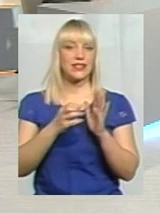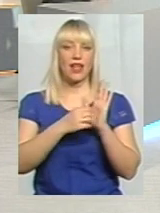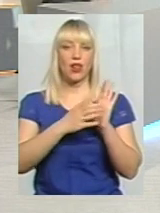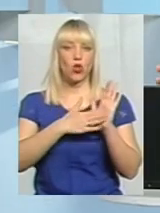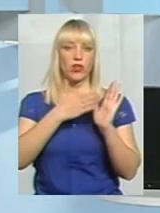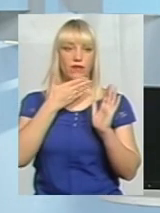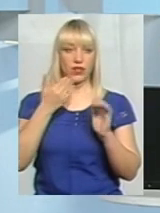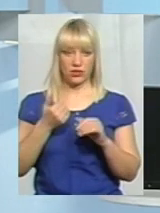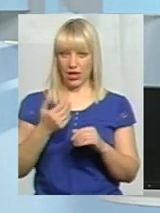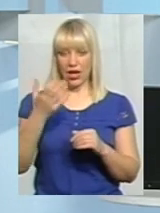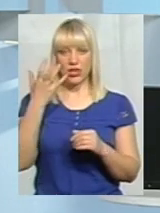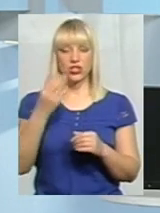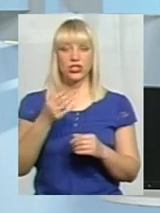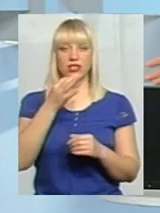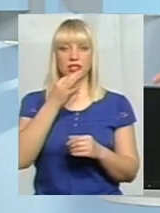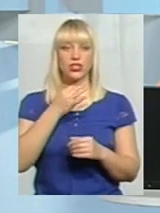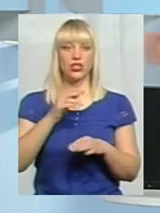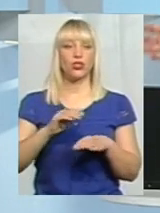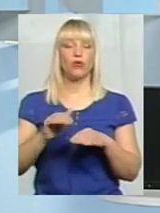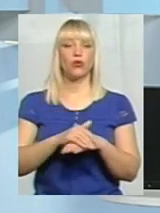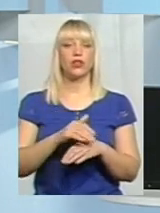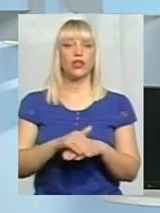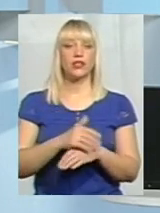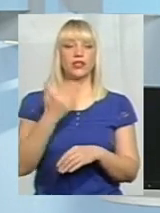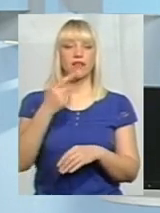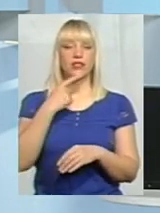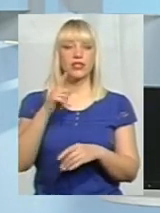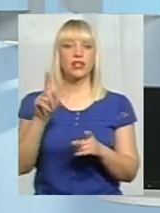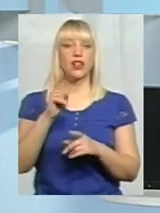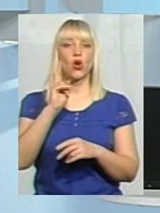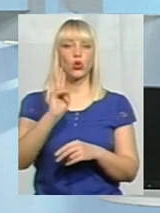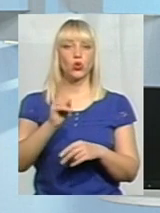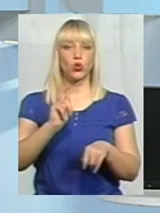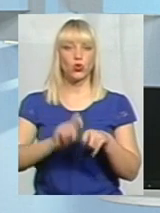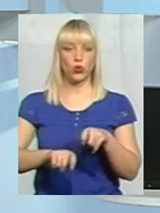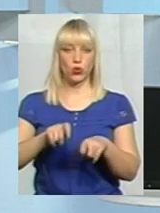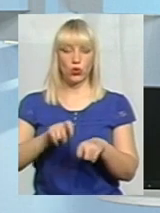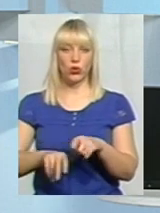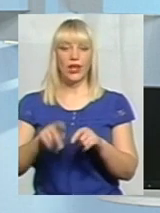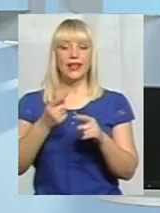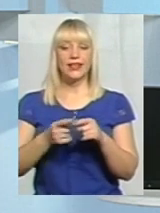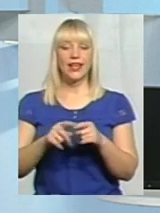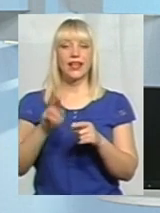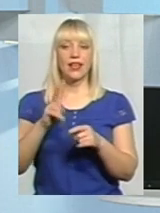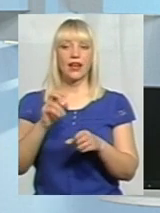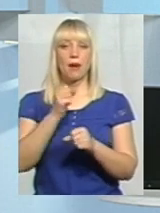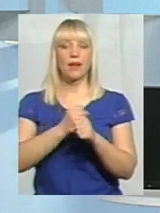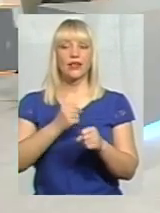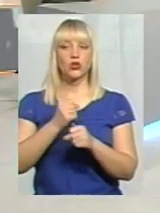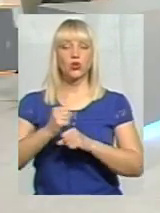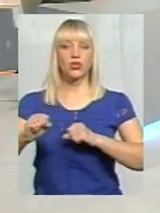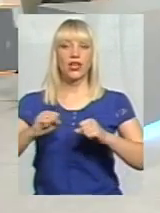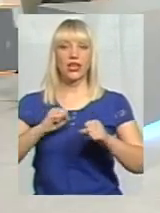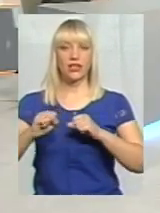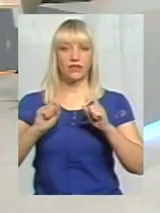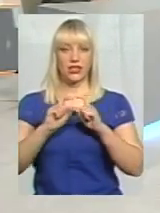І щас скажіть, будь ласка, а як, хто контролює, ви сказали, хто контролює те, як працюють керівники закладів, а